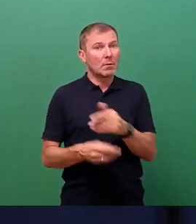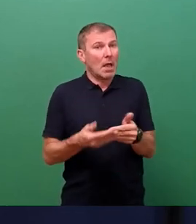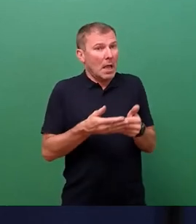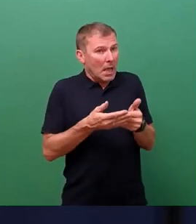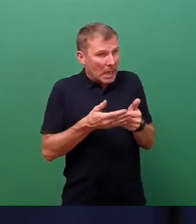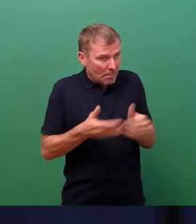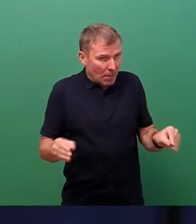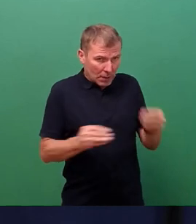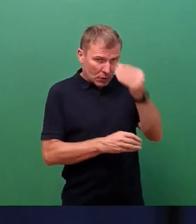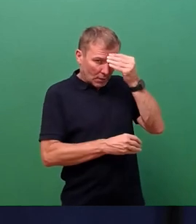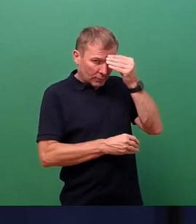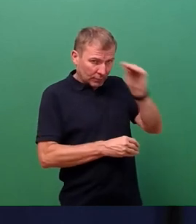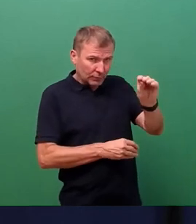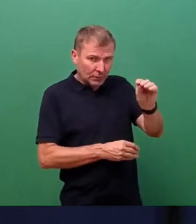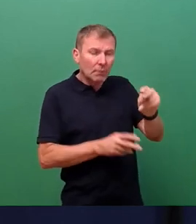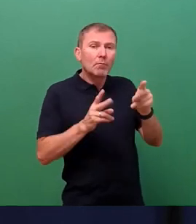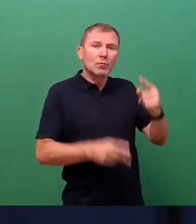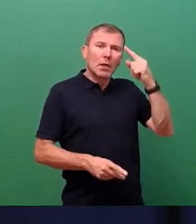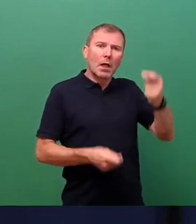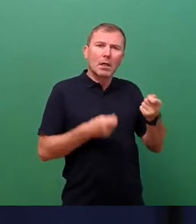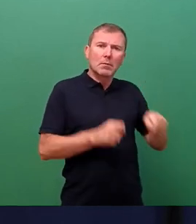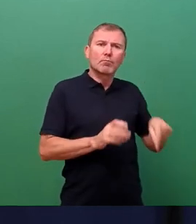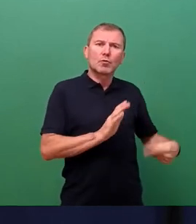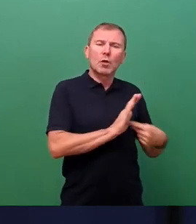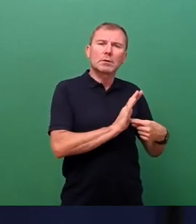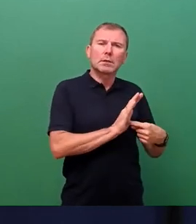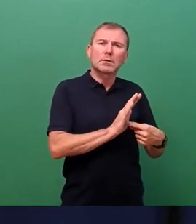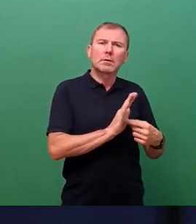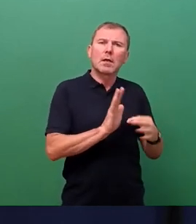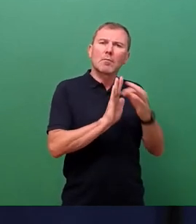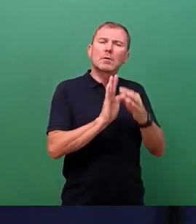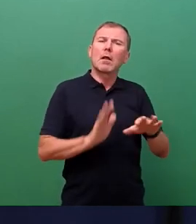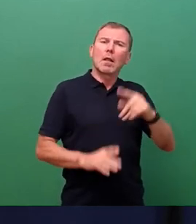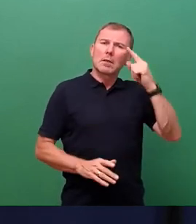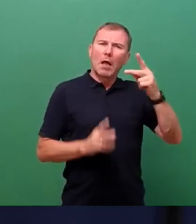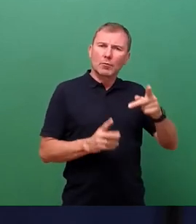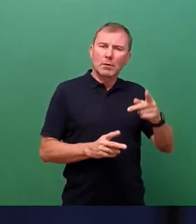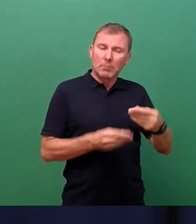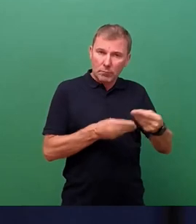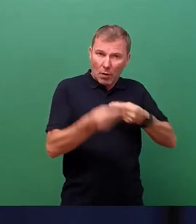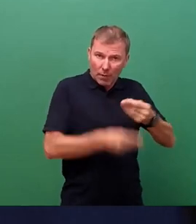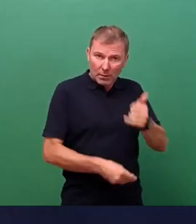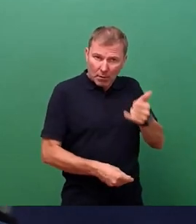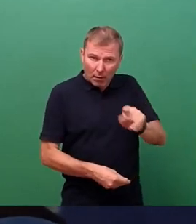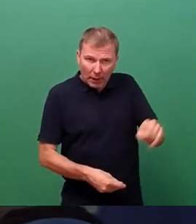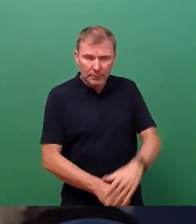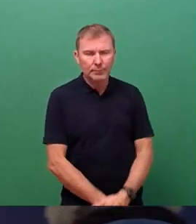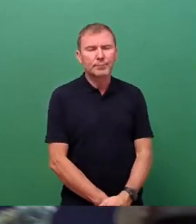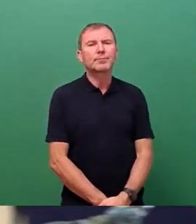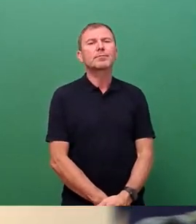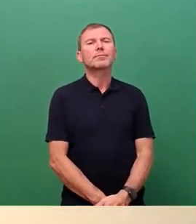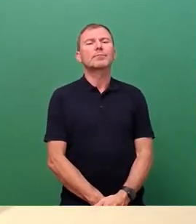zu dem vom Stadtrat beschlossenen Anliegen der Landeshauptstadt zu verhandeln? Also,